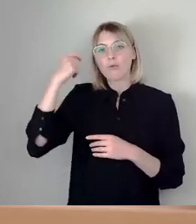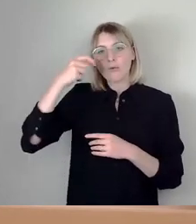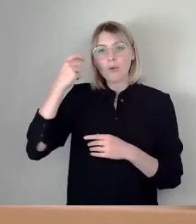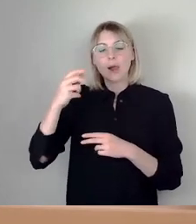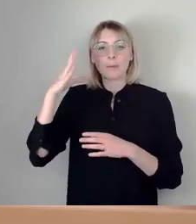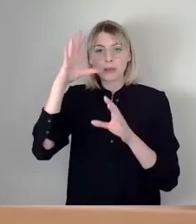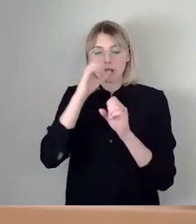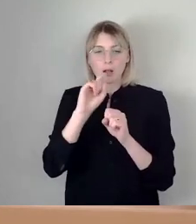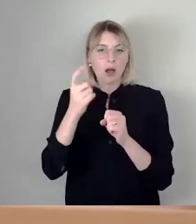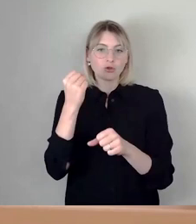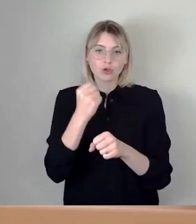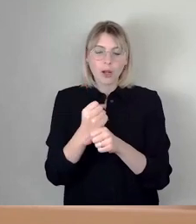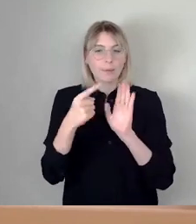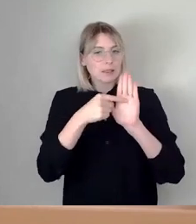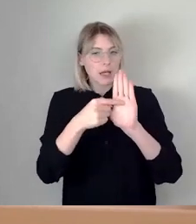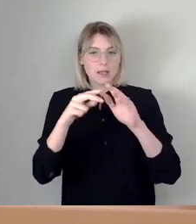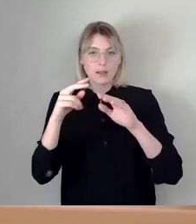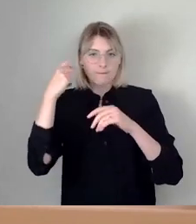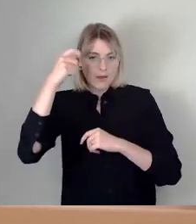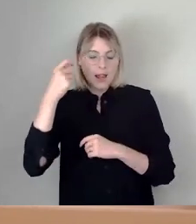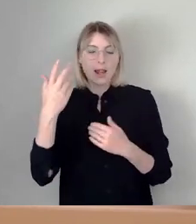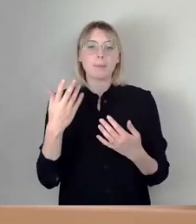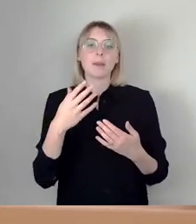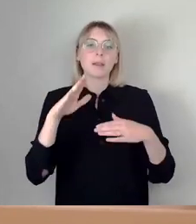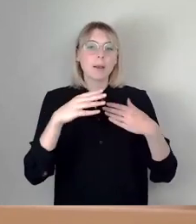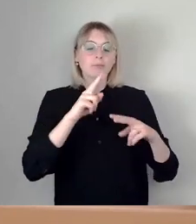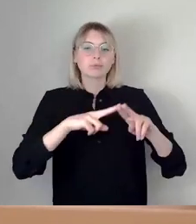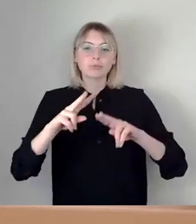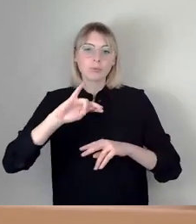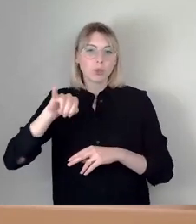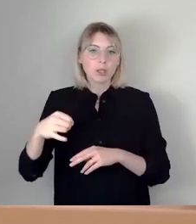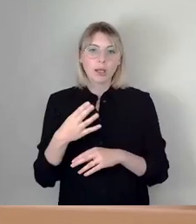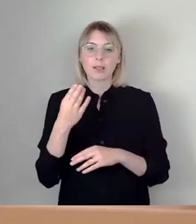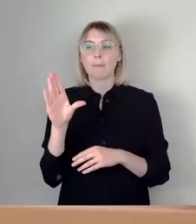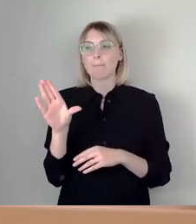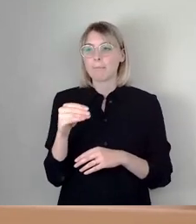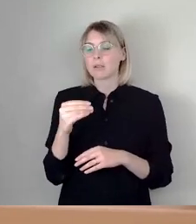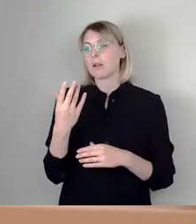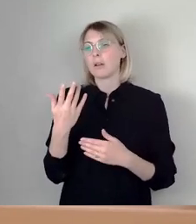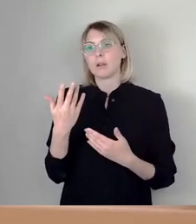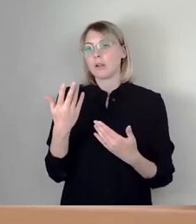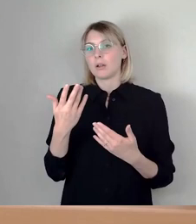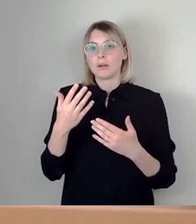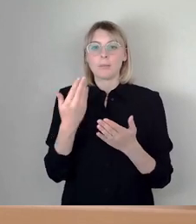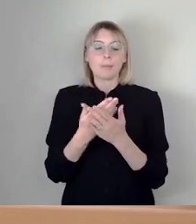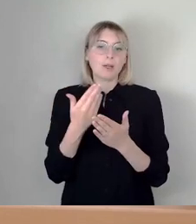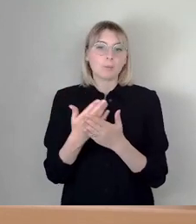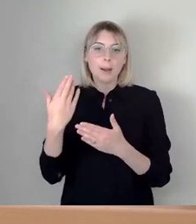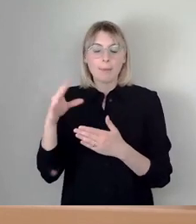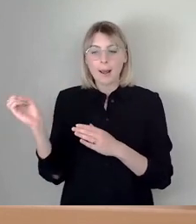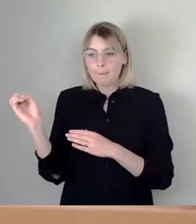Es gibt, wie gesagt, verschiedene Projekte mit zusätzlichen Abfallbehältern und Papierkörben